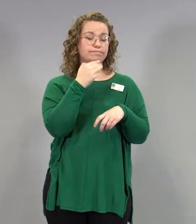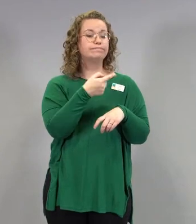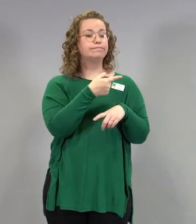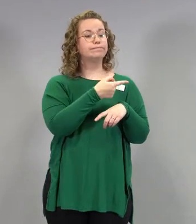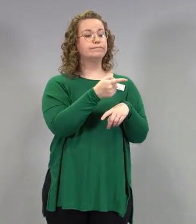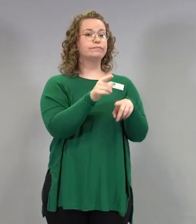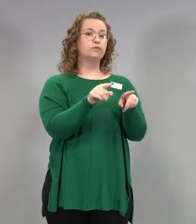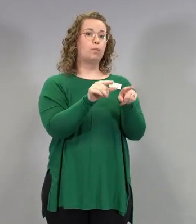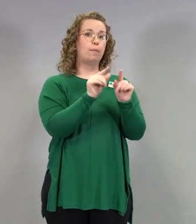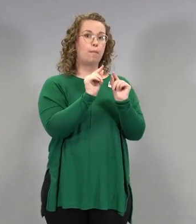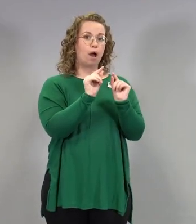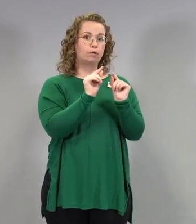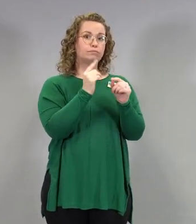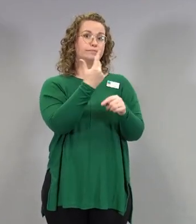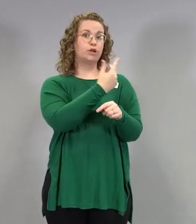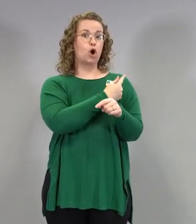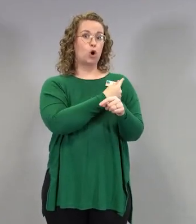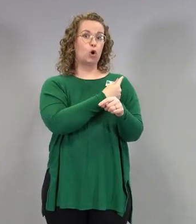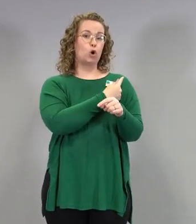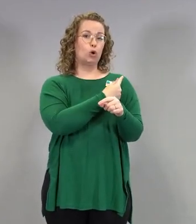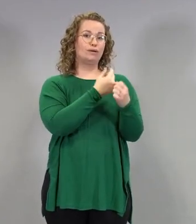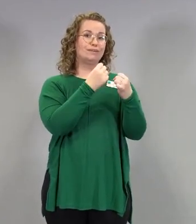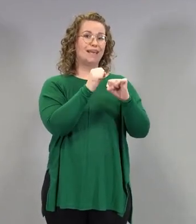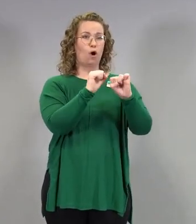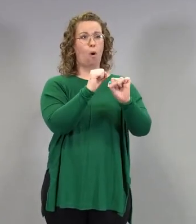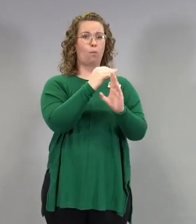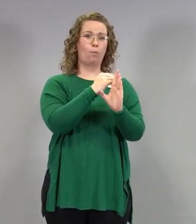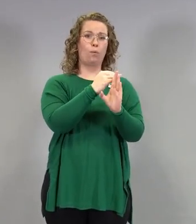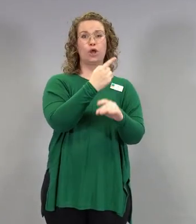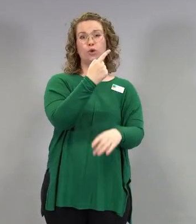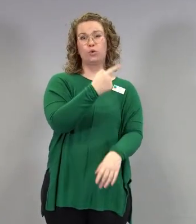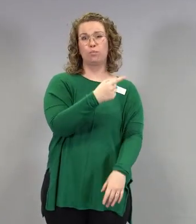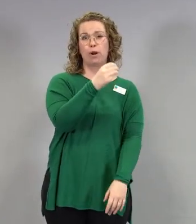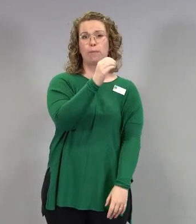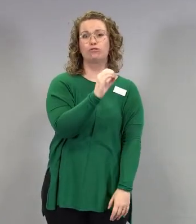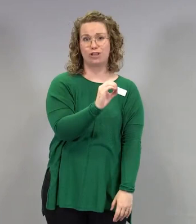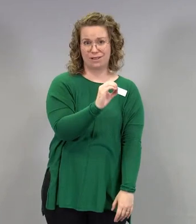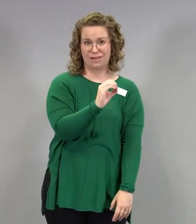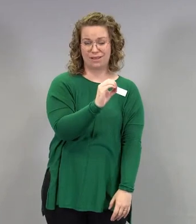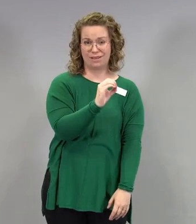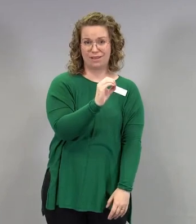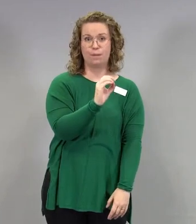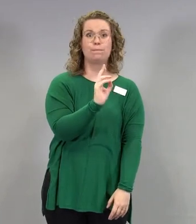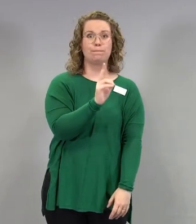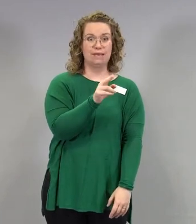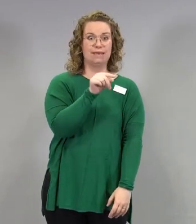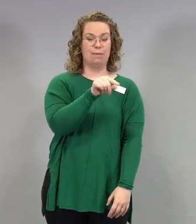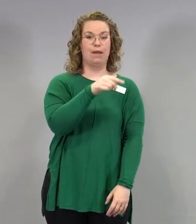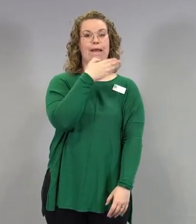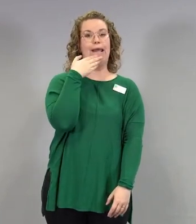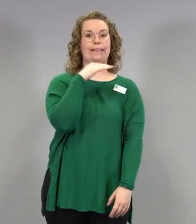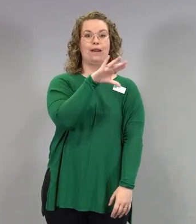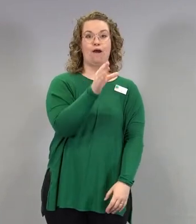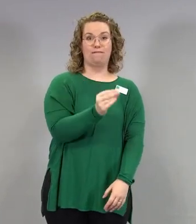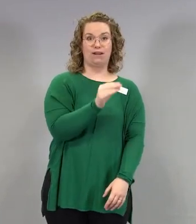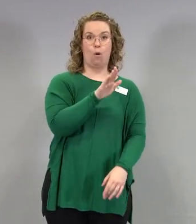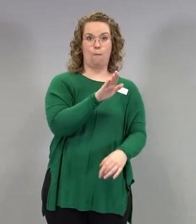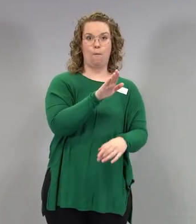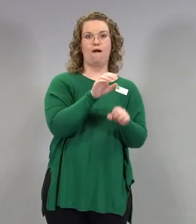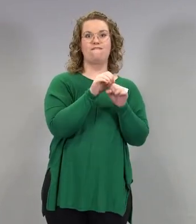rokotteen teho oli vain 10 prosentin luokkaa tätä Etelä-Afrikan varianttia vastaan tällä